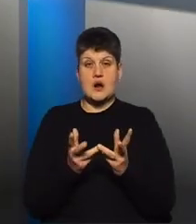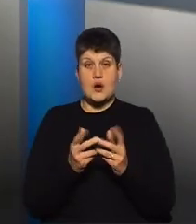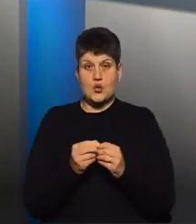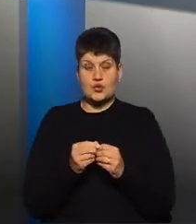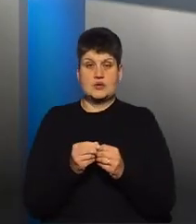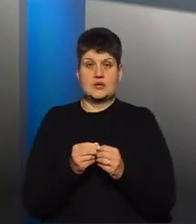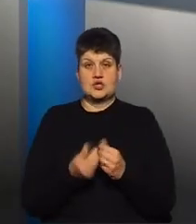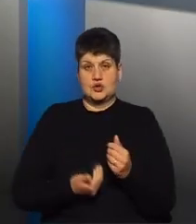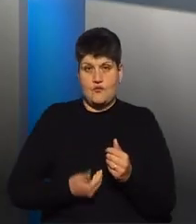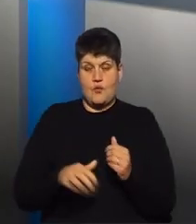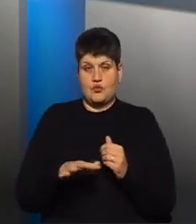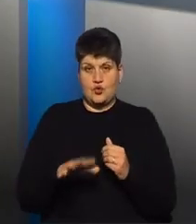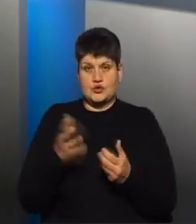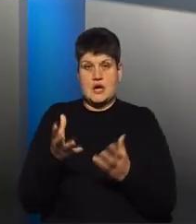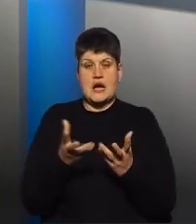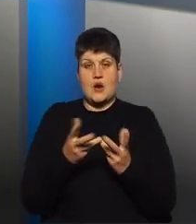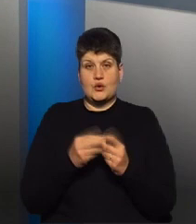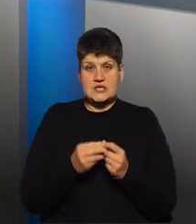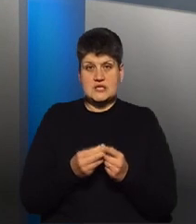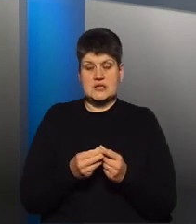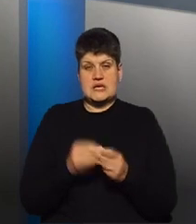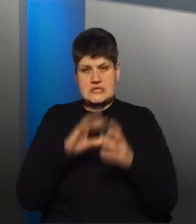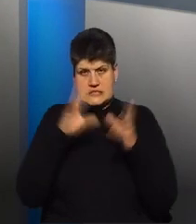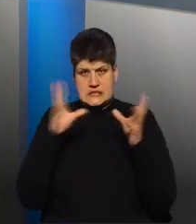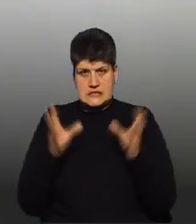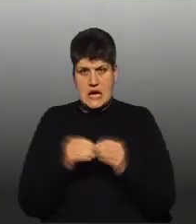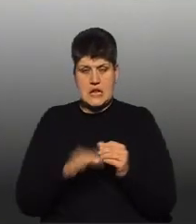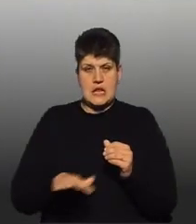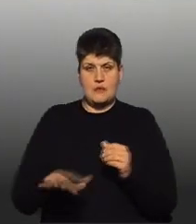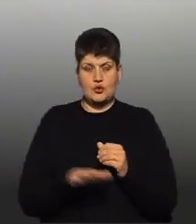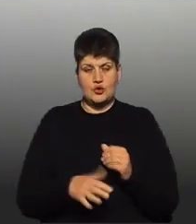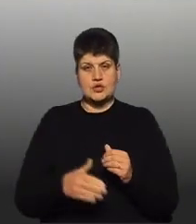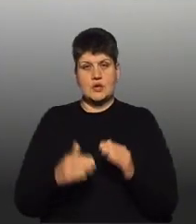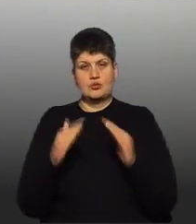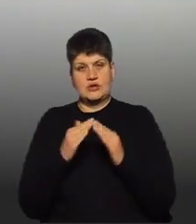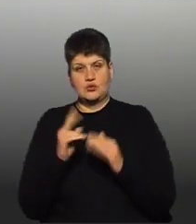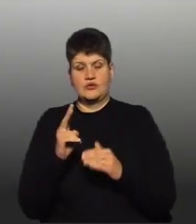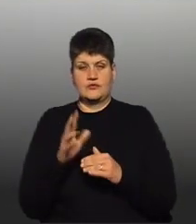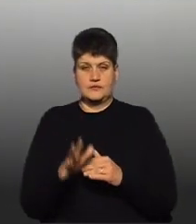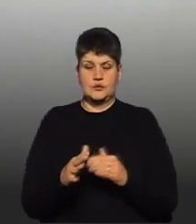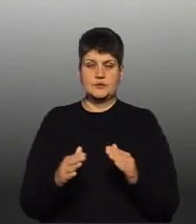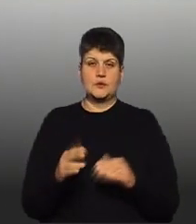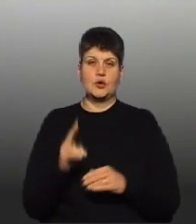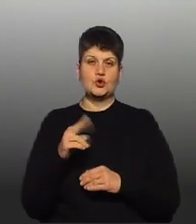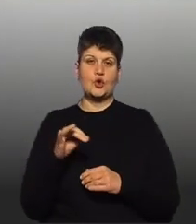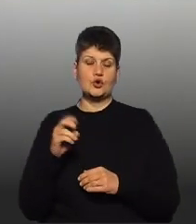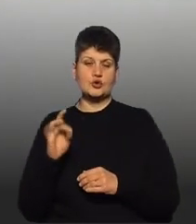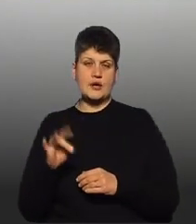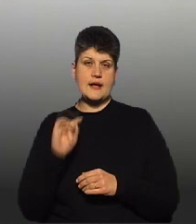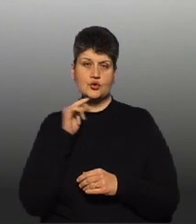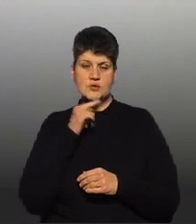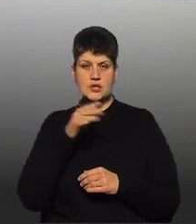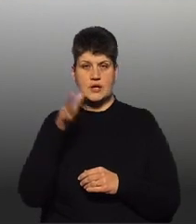чи квартири, чи будинку. Доктор економічних наук, професор кафедри